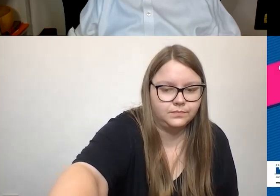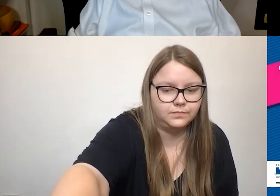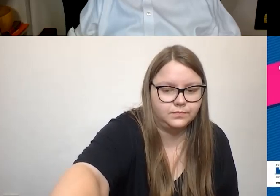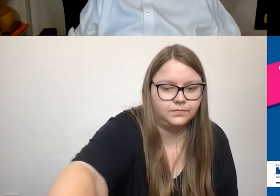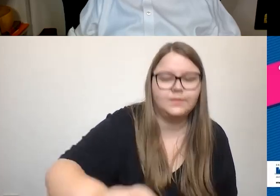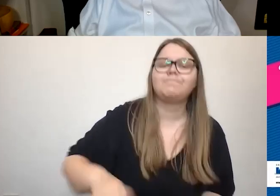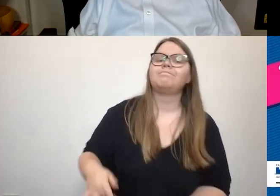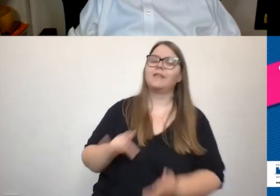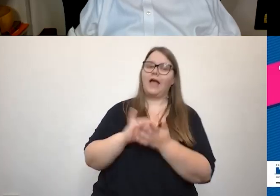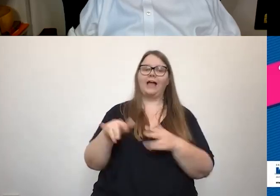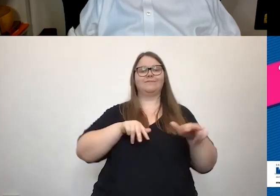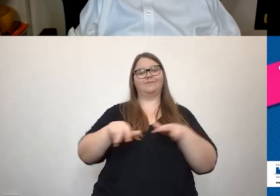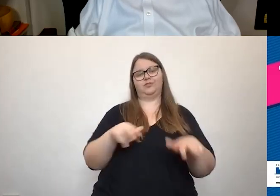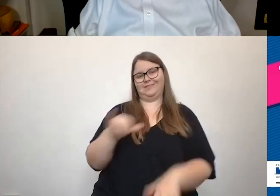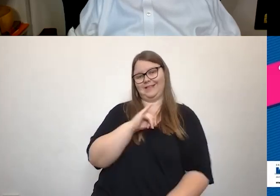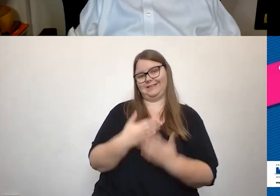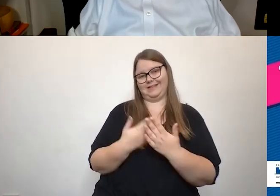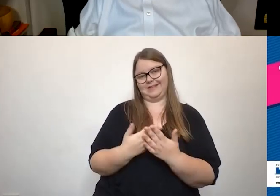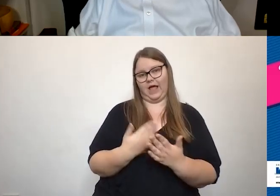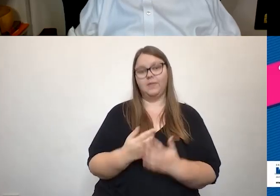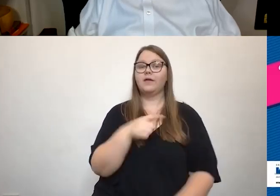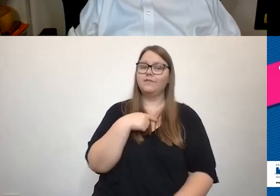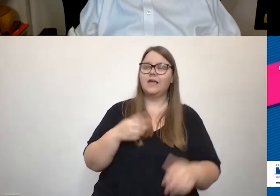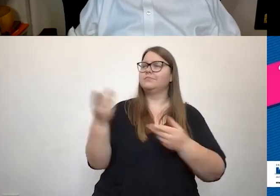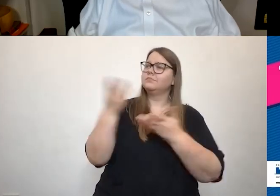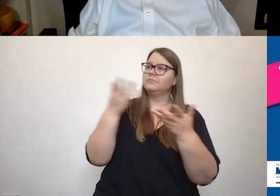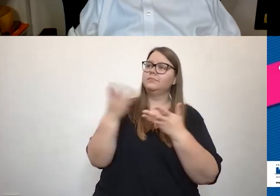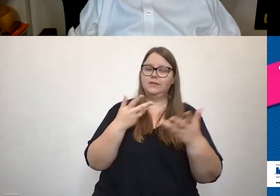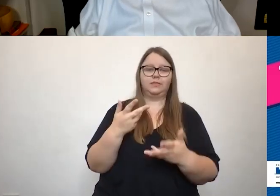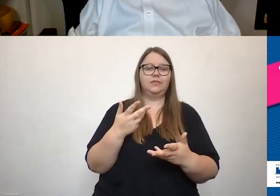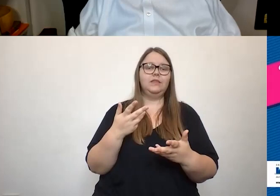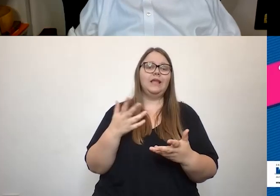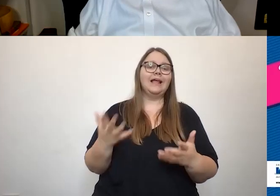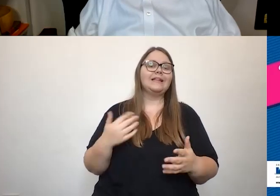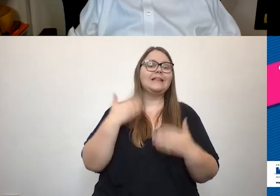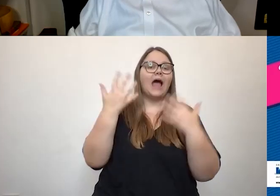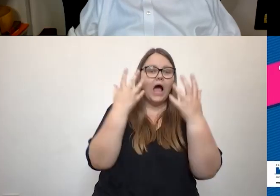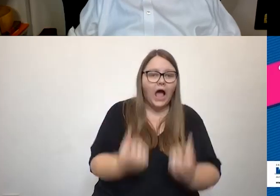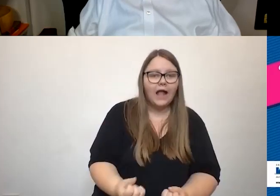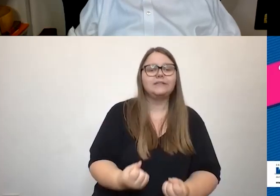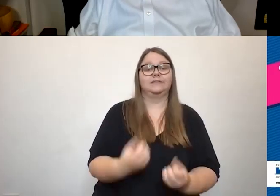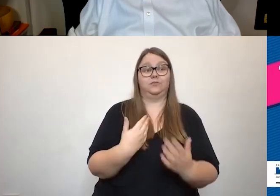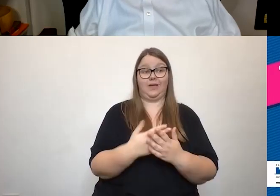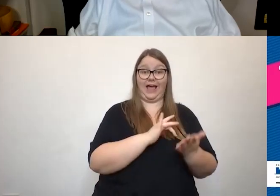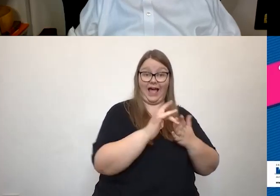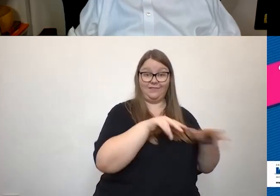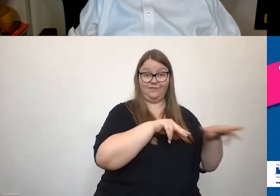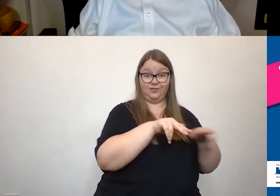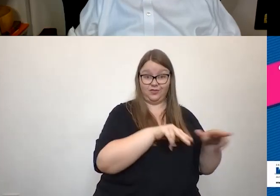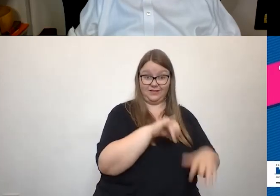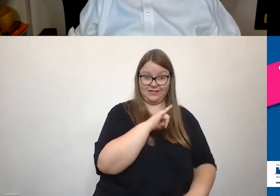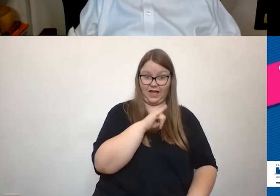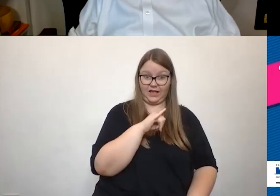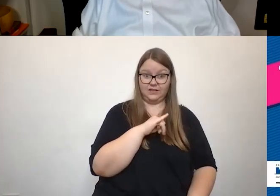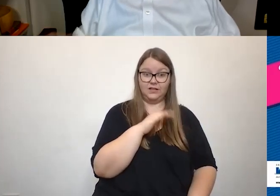Shareholder Value, wir reden auch über Nachhaltigkeit und man hat sich mal aus dem Vorrat und reine wirtschaftliche Interessen, es gibt ein kanadisches Institut,